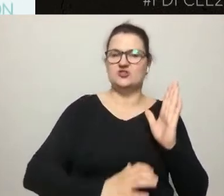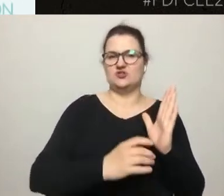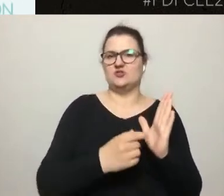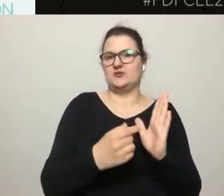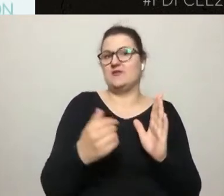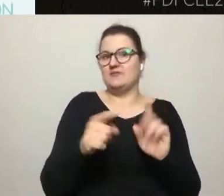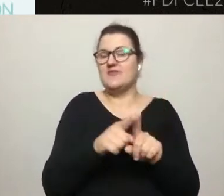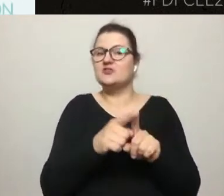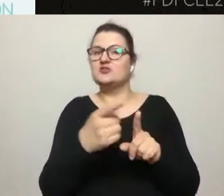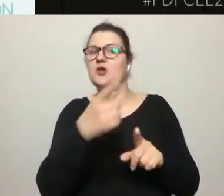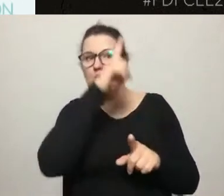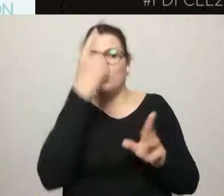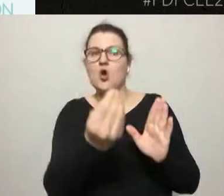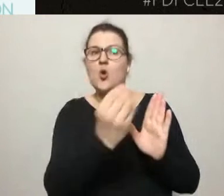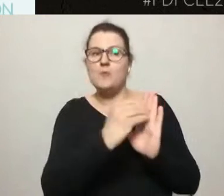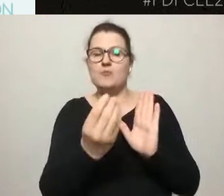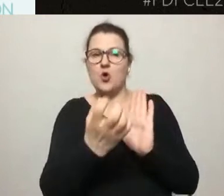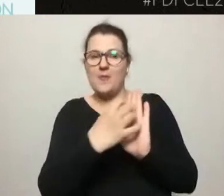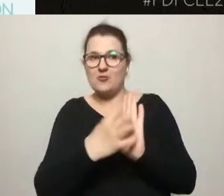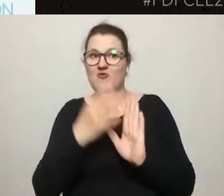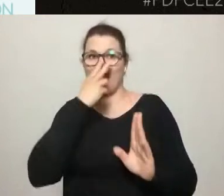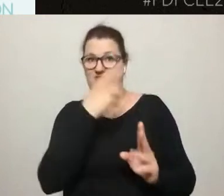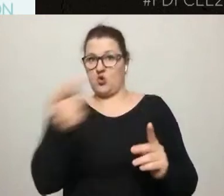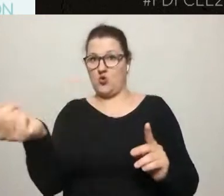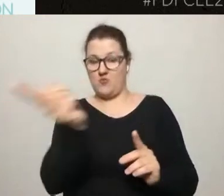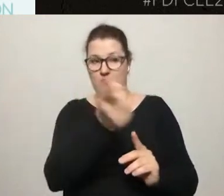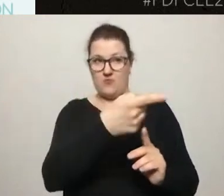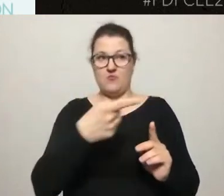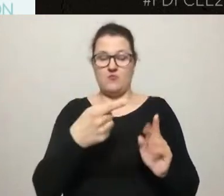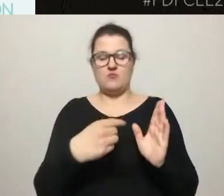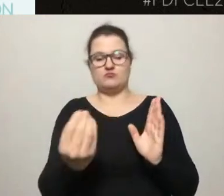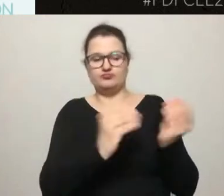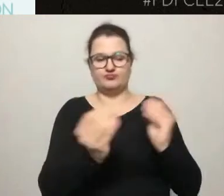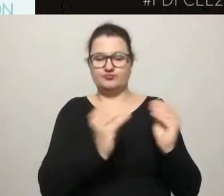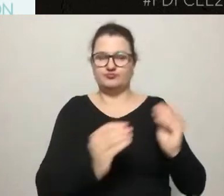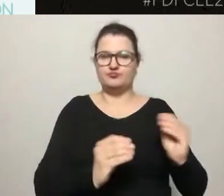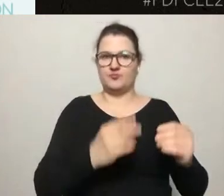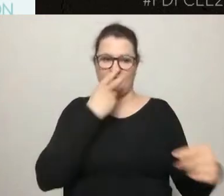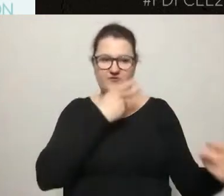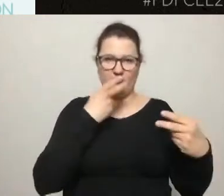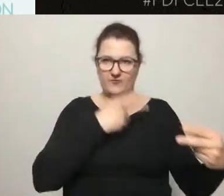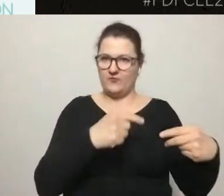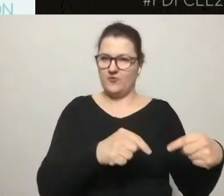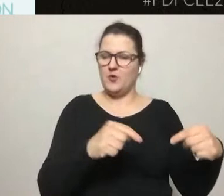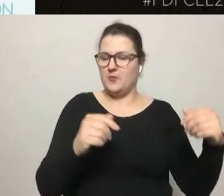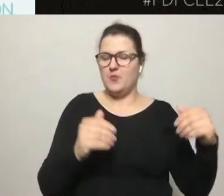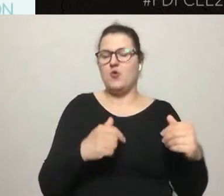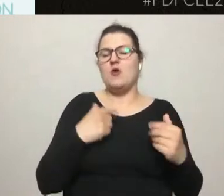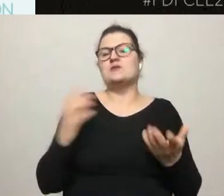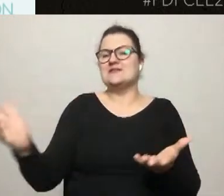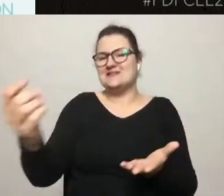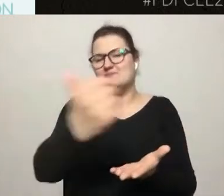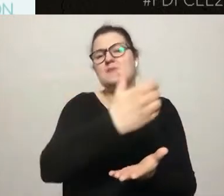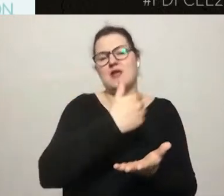podstawową funkcją takiego narzędzia. I ona zwykle służy do zbierania opinii na temat istniejących